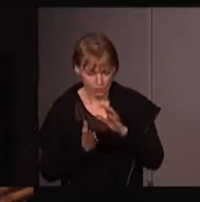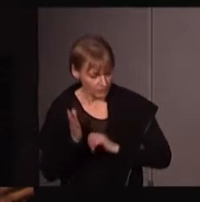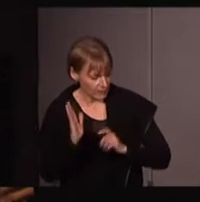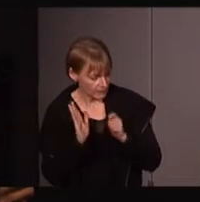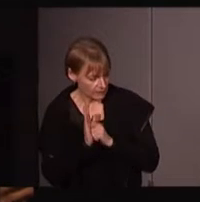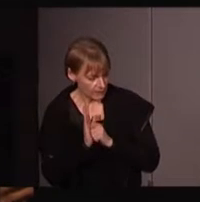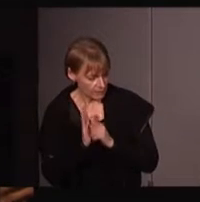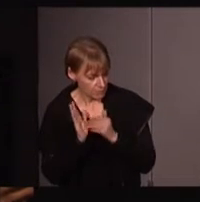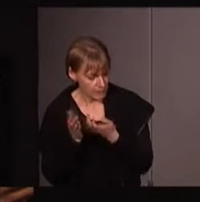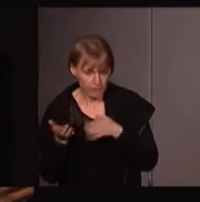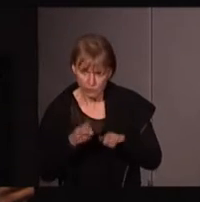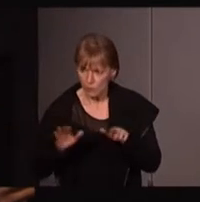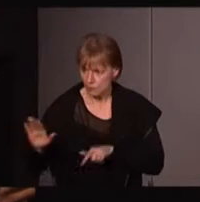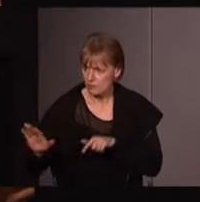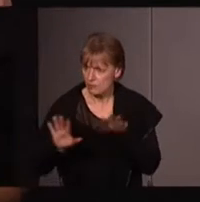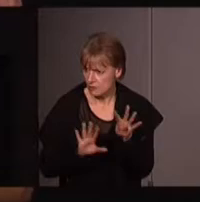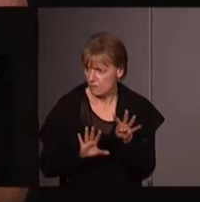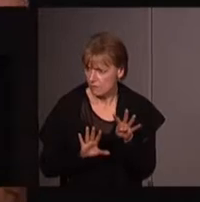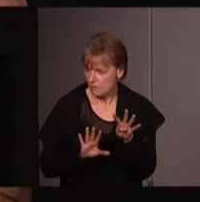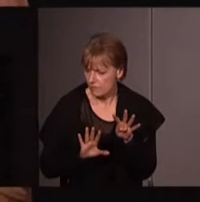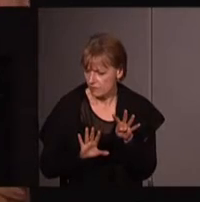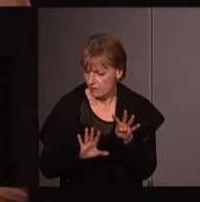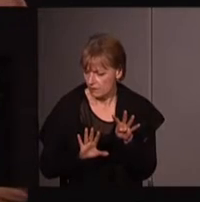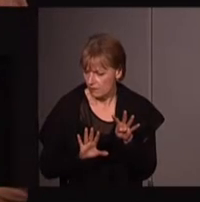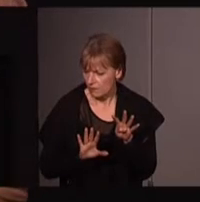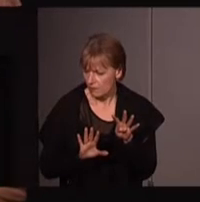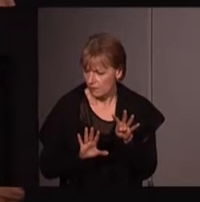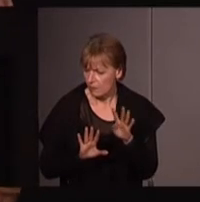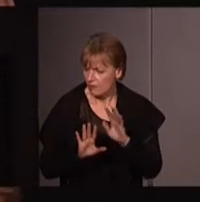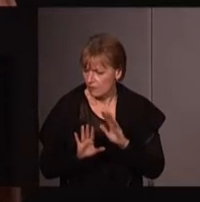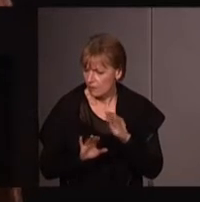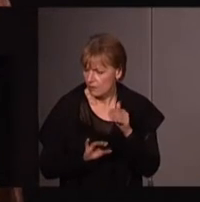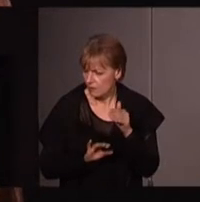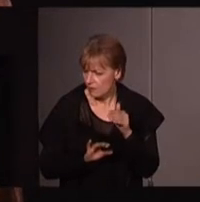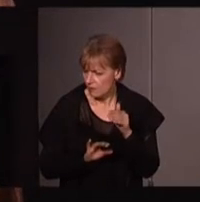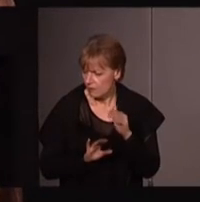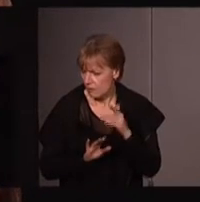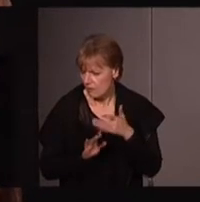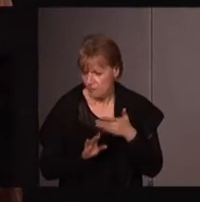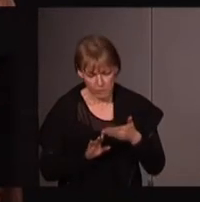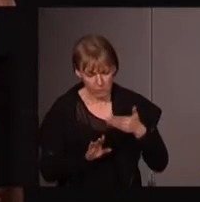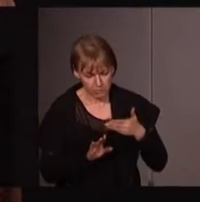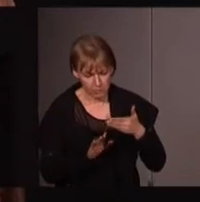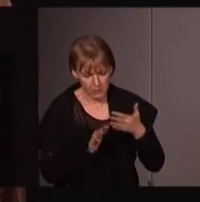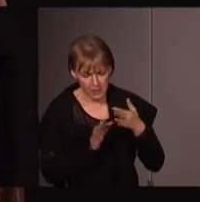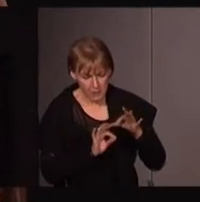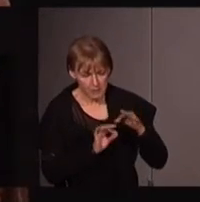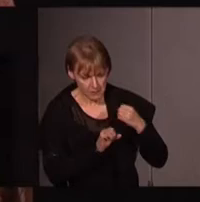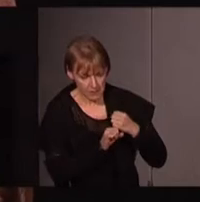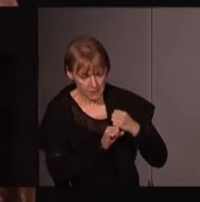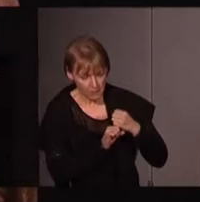1979, donc c'est une réédition, je crois, qui datait de dix ans, une dizaine d'années après.